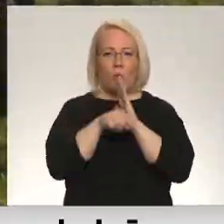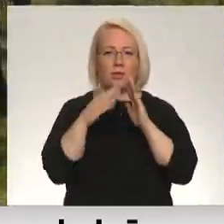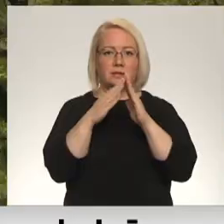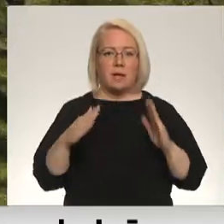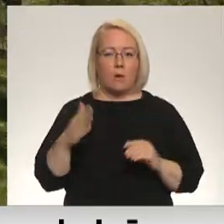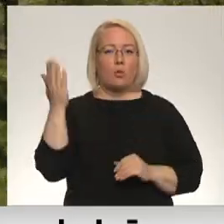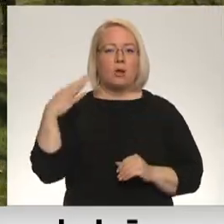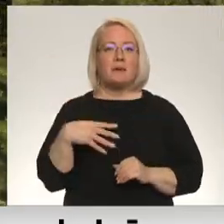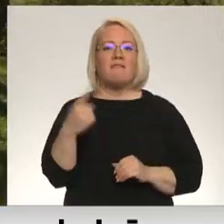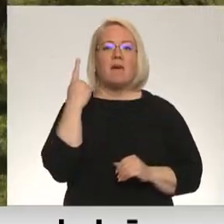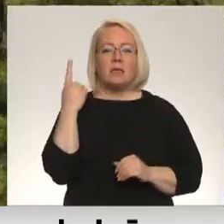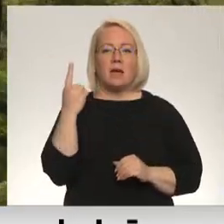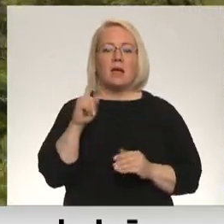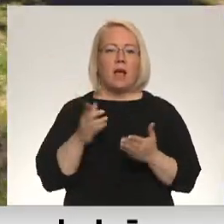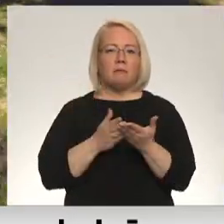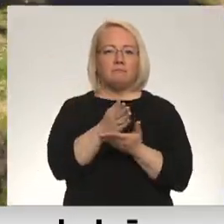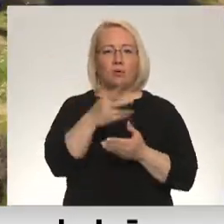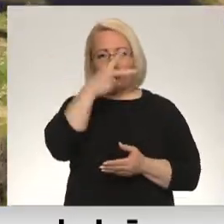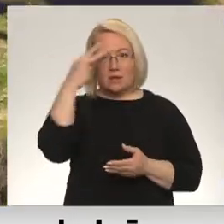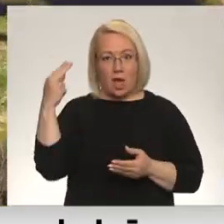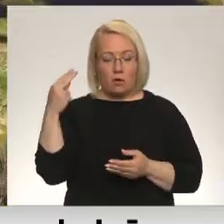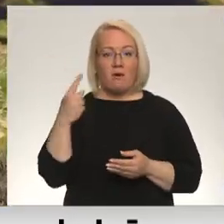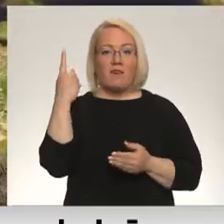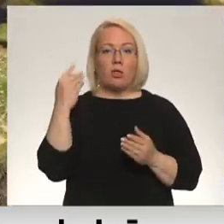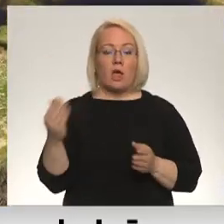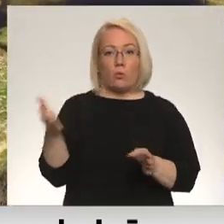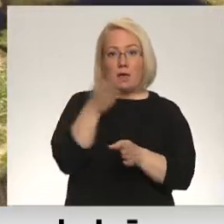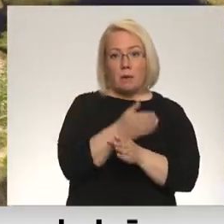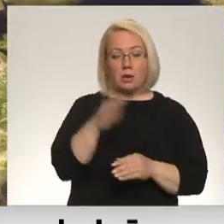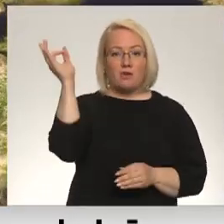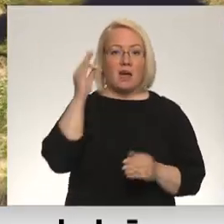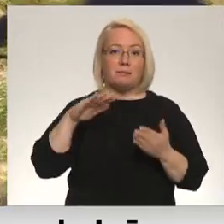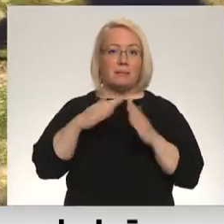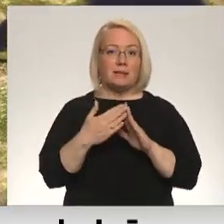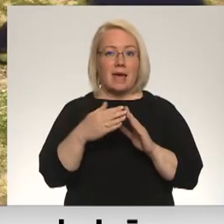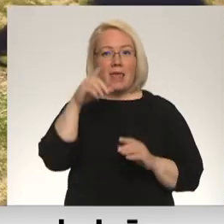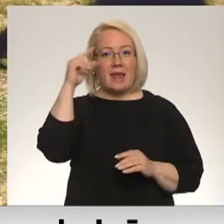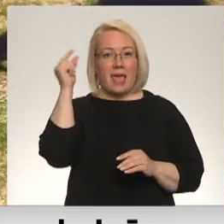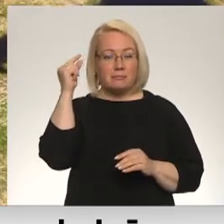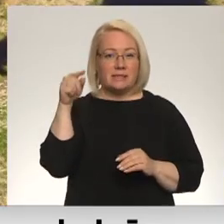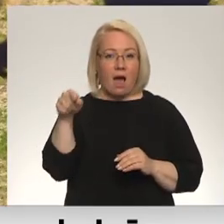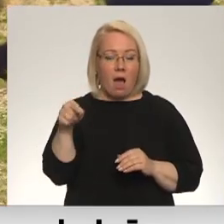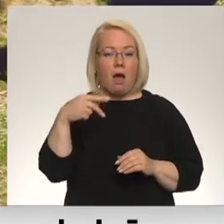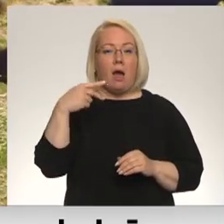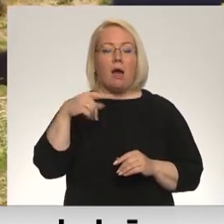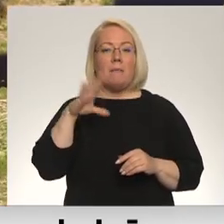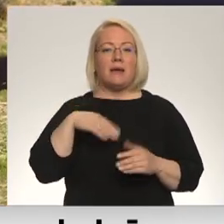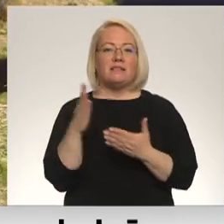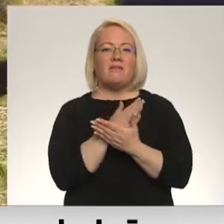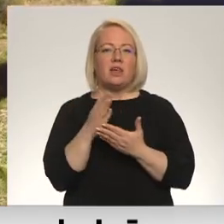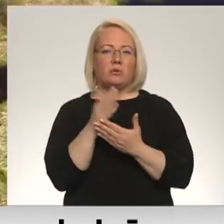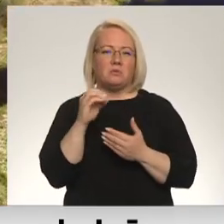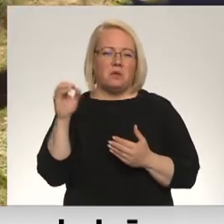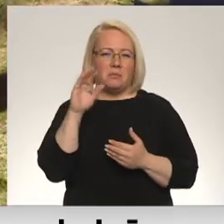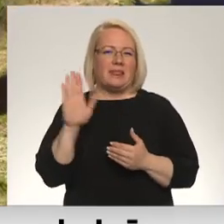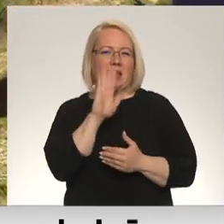vienīgais, pa kuru nokļūt Lietuvas teritorijā. Dienu iepriekš Vācijas pilsētā Reimsā 241. pēc vidus Eiropas laika,